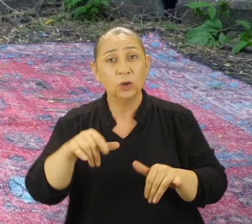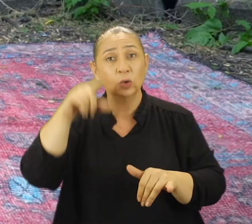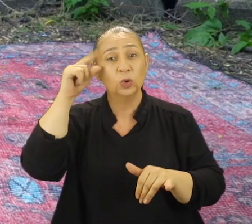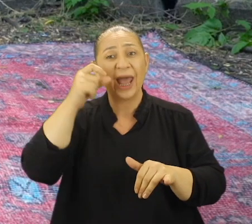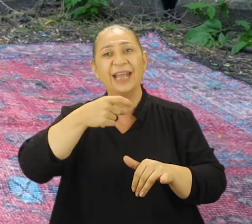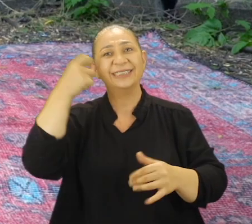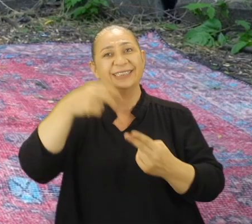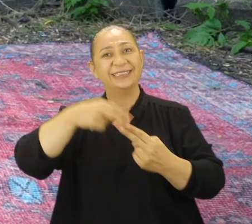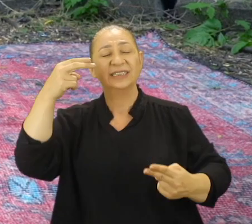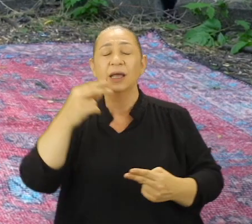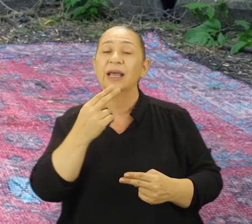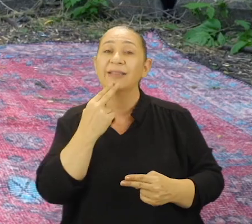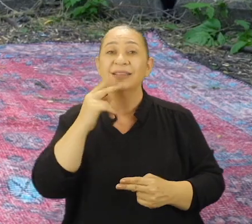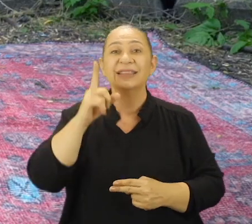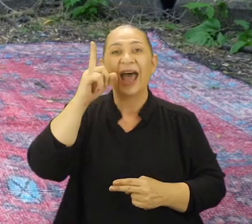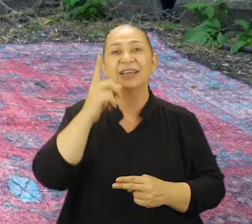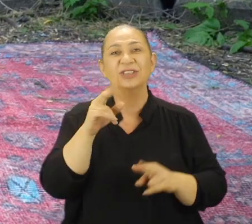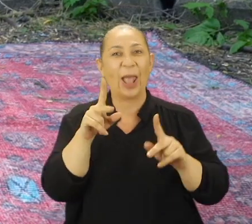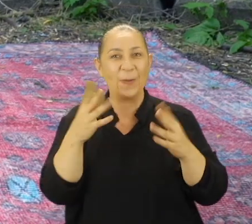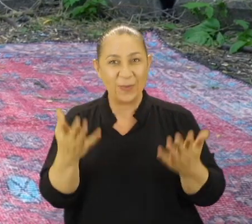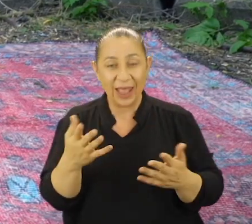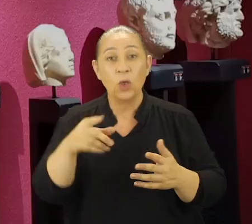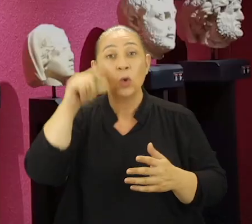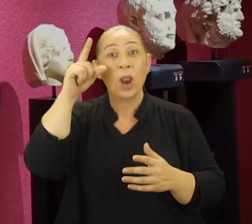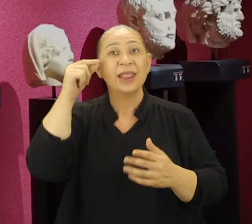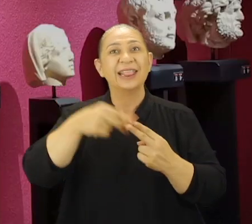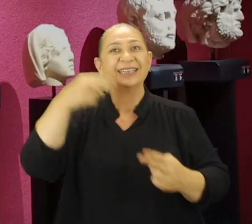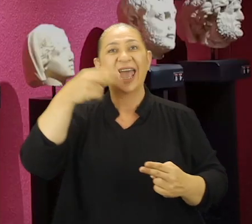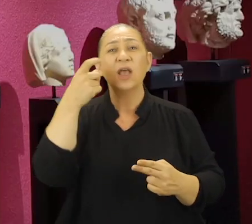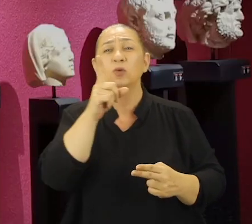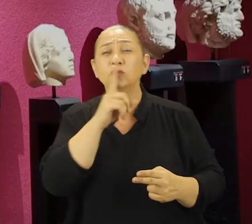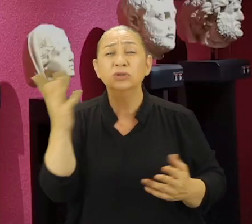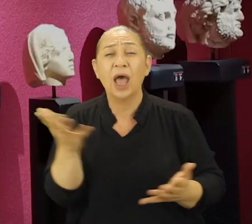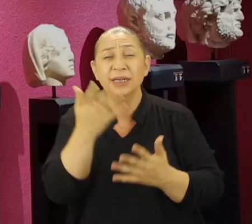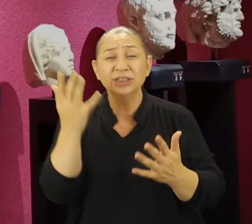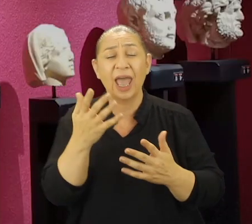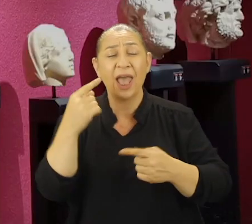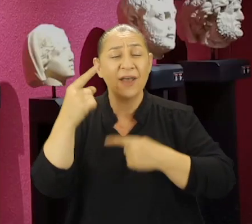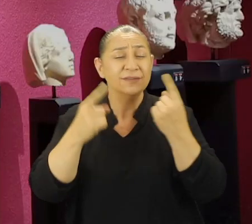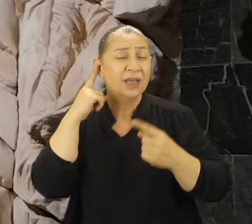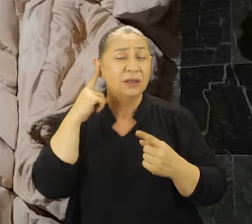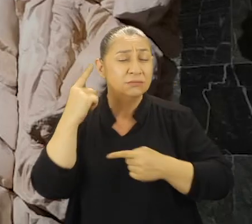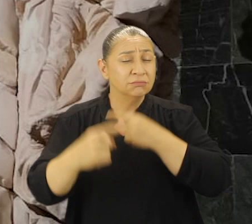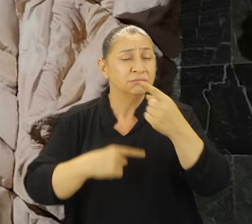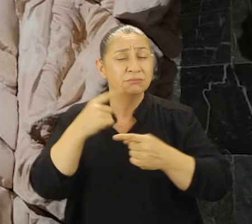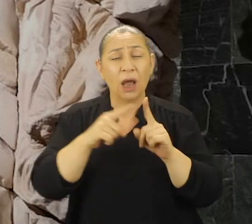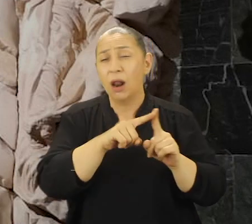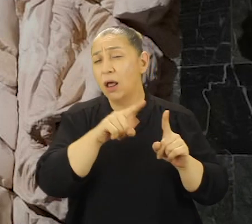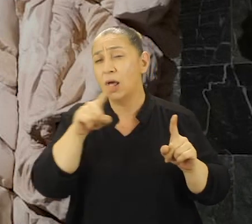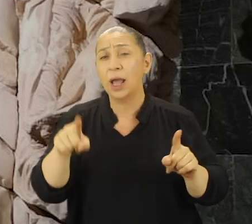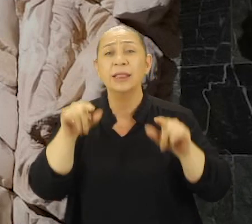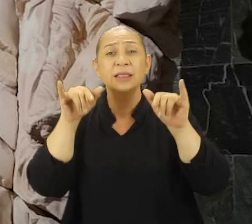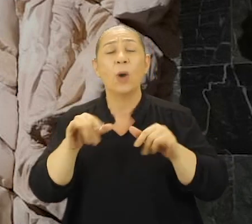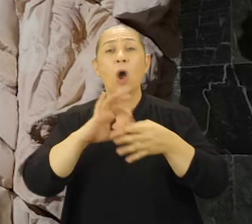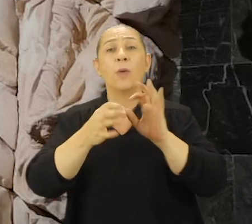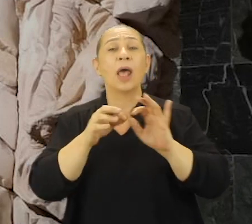Tıpkı Yunan mitolojisindeki kadın tanrıçalar gibi. Yunan mitolojisinde yüzlerce efsane dilden dile dolaşarak günümüze